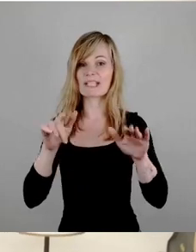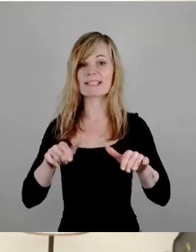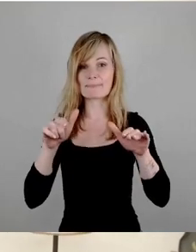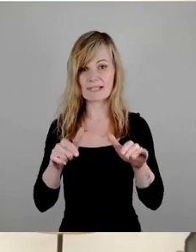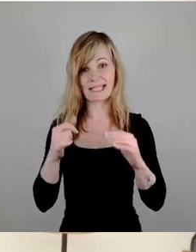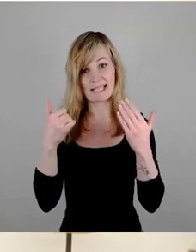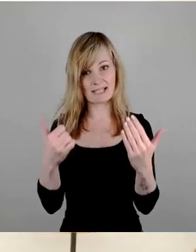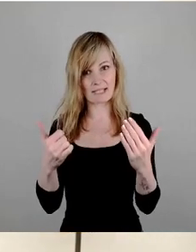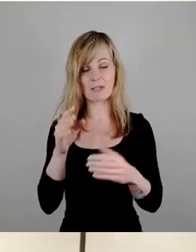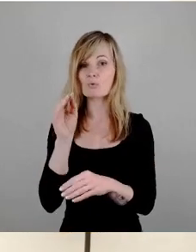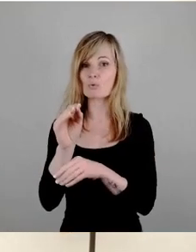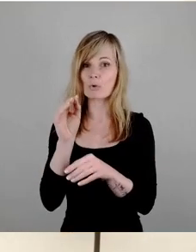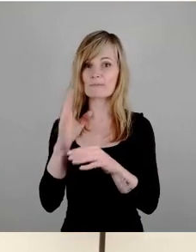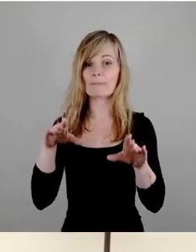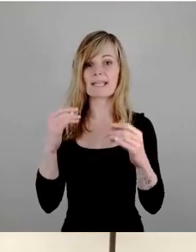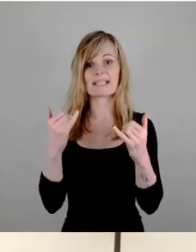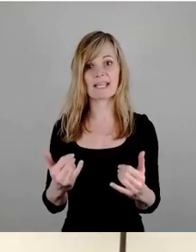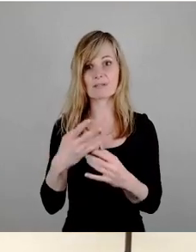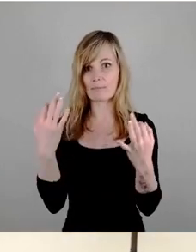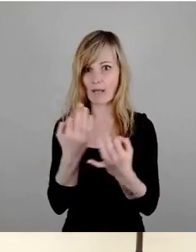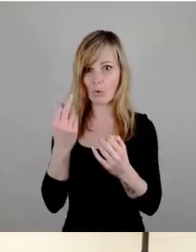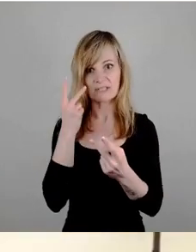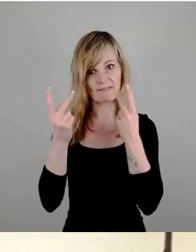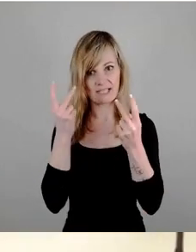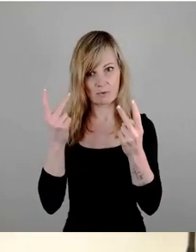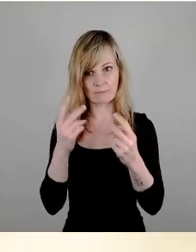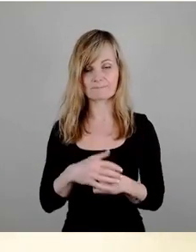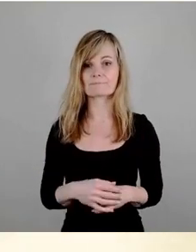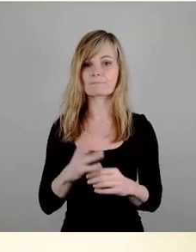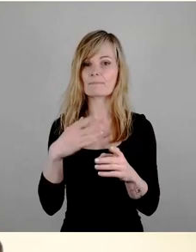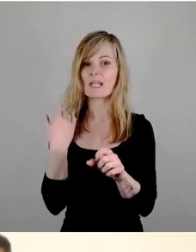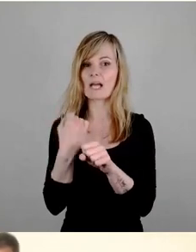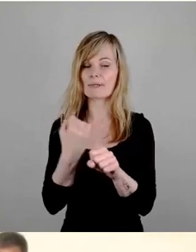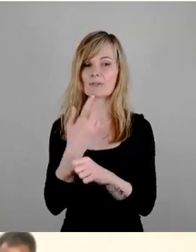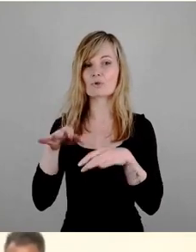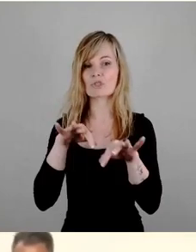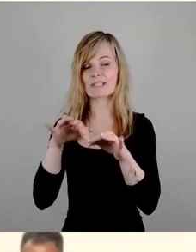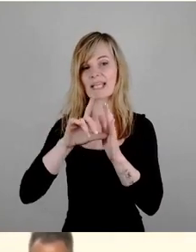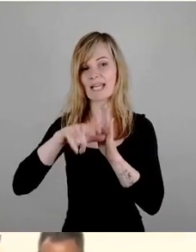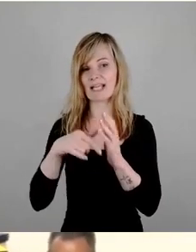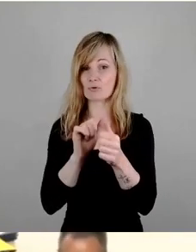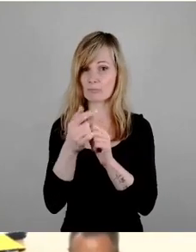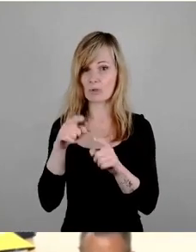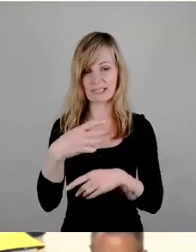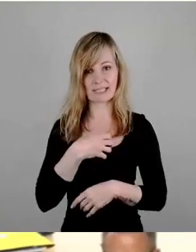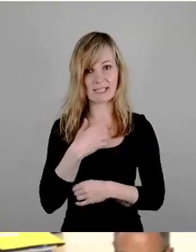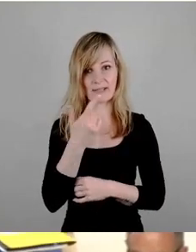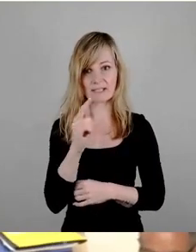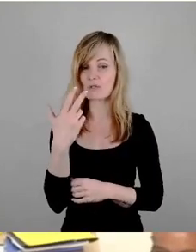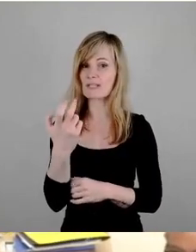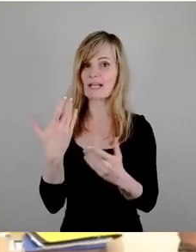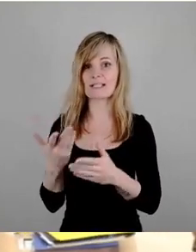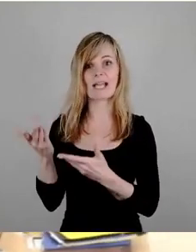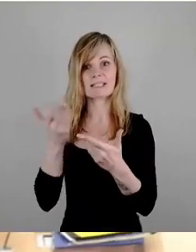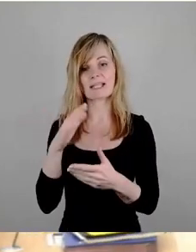Zukunft beginnt jetzt und braucht Vision Erarbeitung einer Strategieleistungssport in Dresden 2030 Einreicher CDU